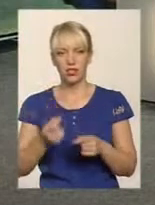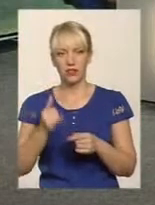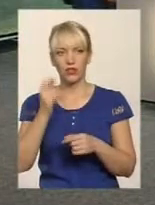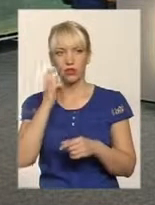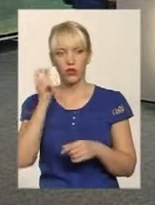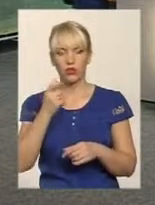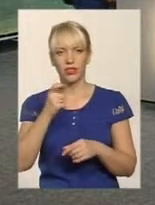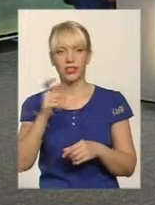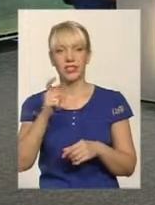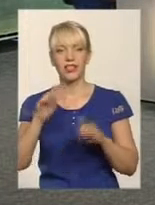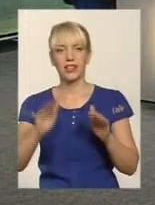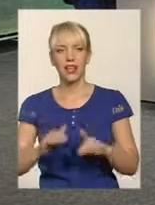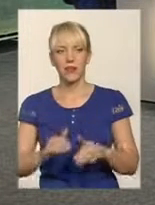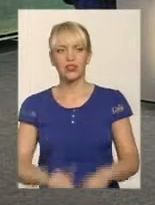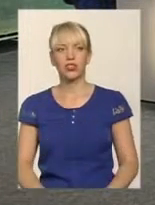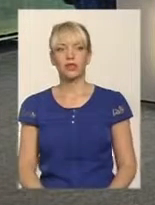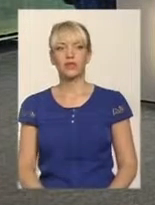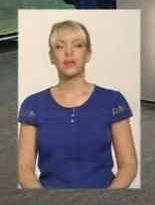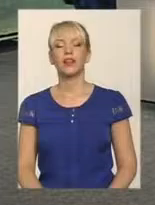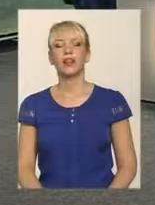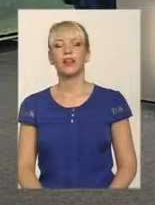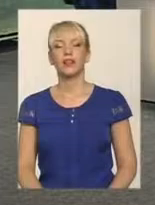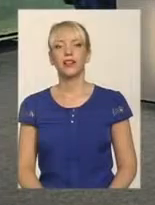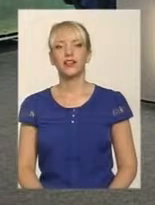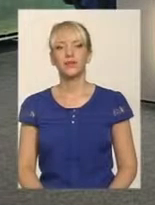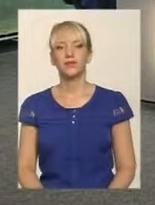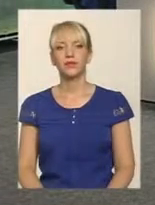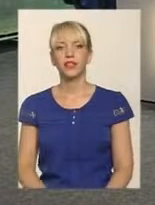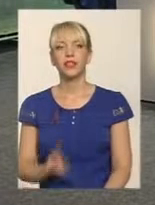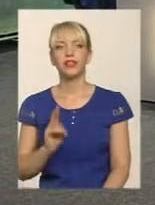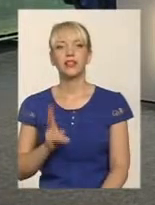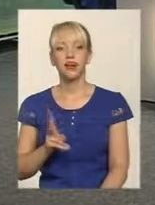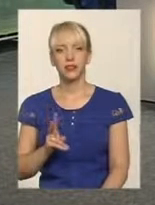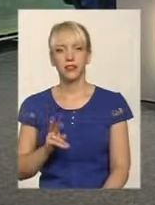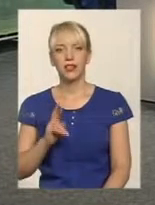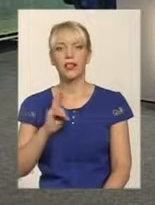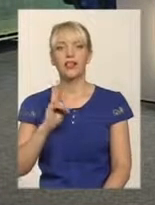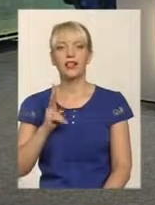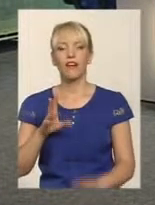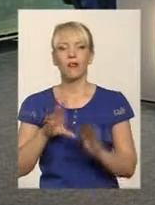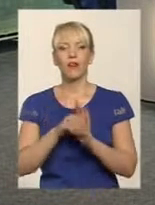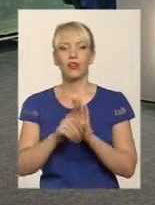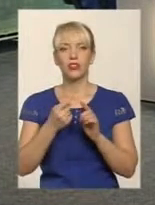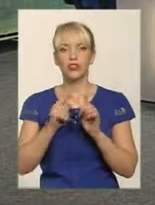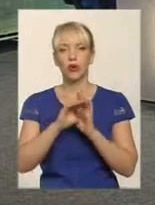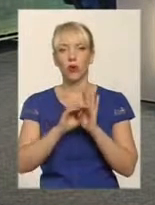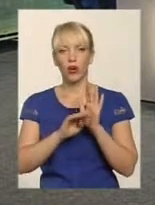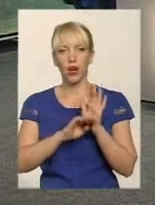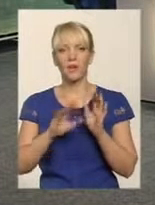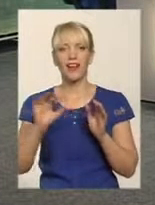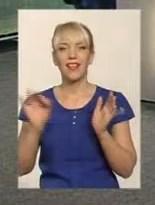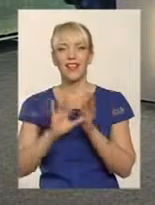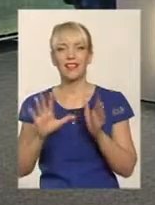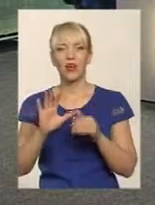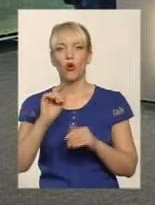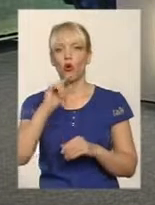Одні з найнижчих. Щодо того, як впроваджується програма енергоощадності